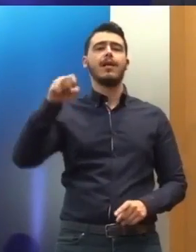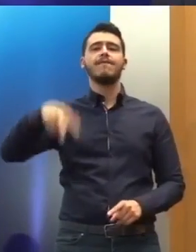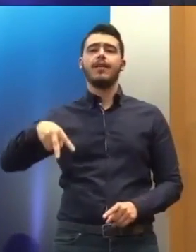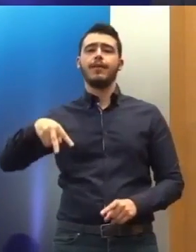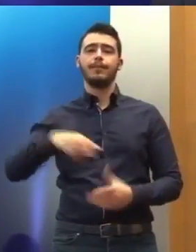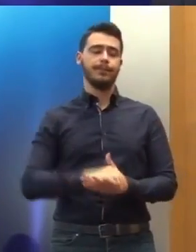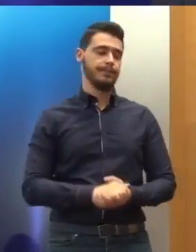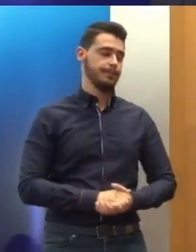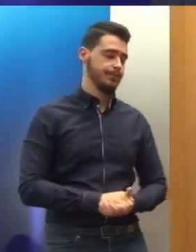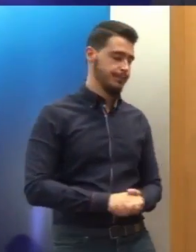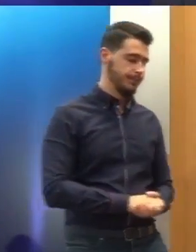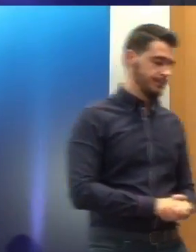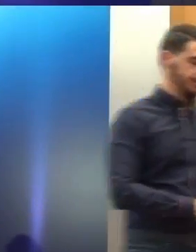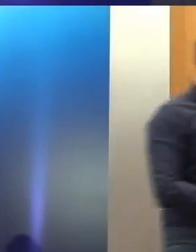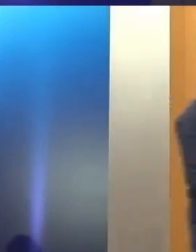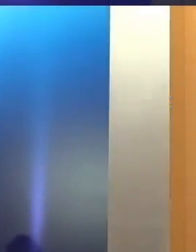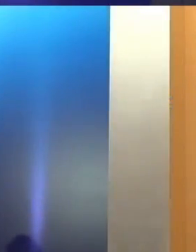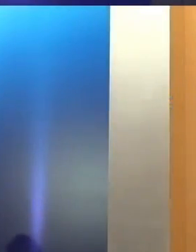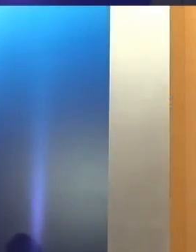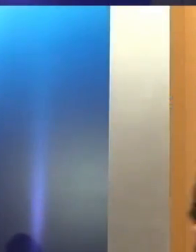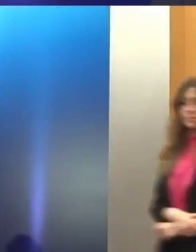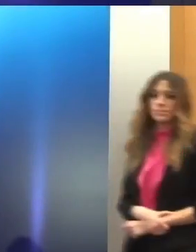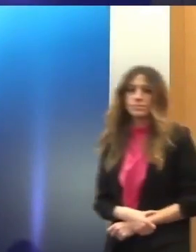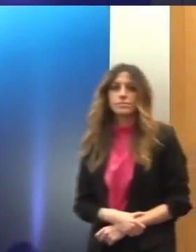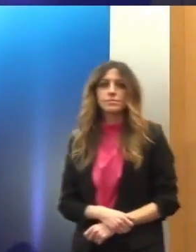Ευχαριστώ σας πολύ κύριε Πρόεδρε, κύριε Πρέσβη.